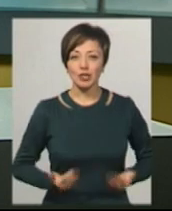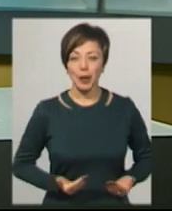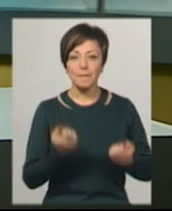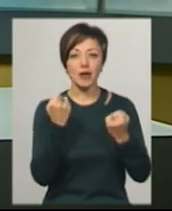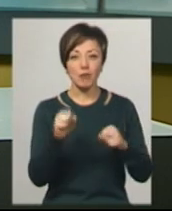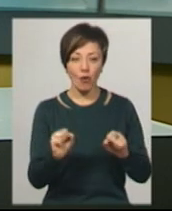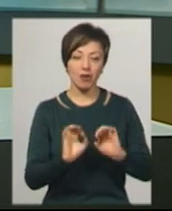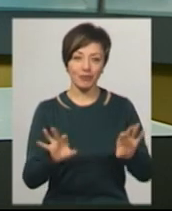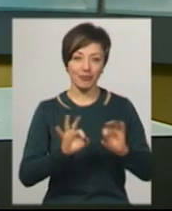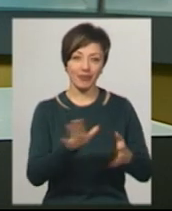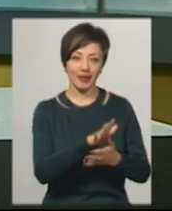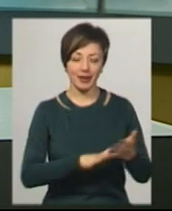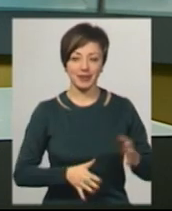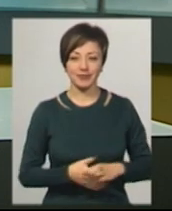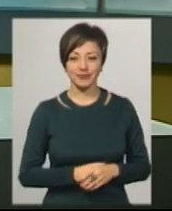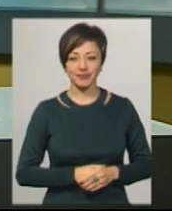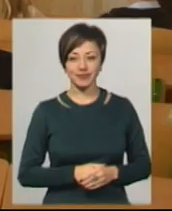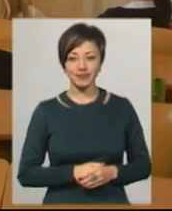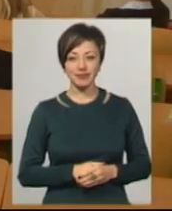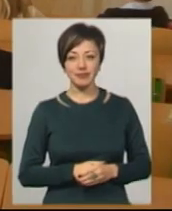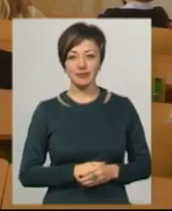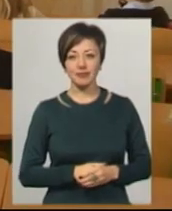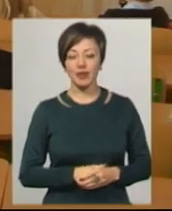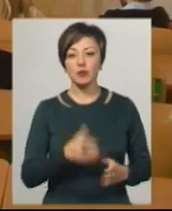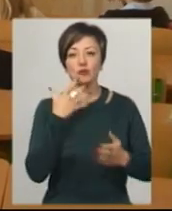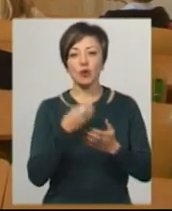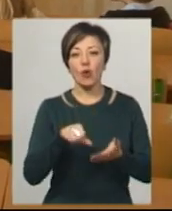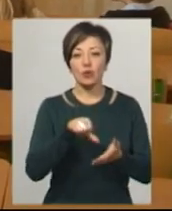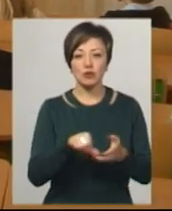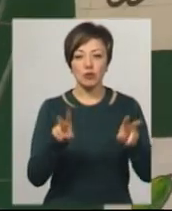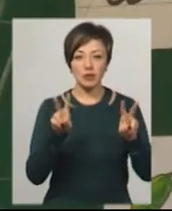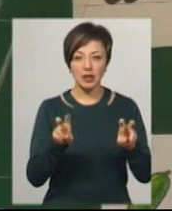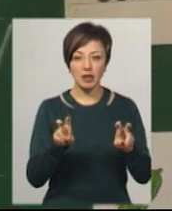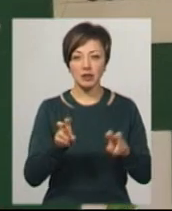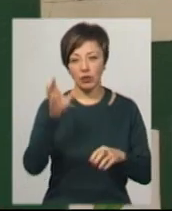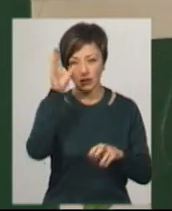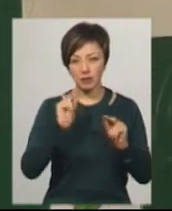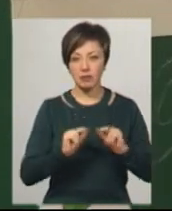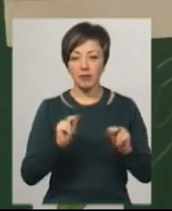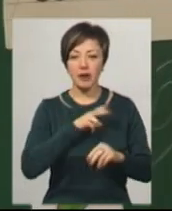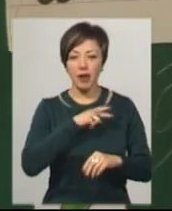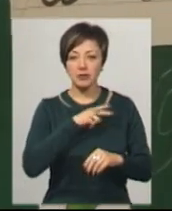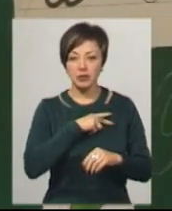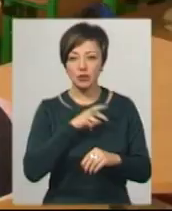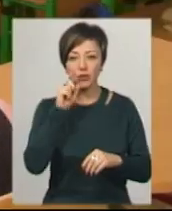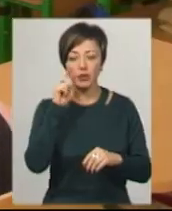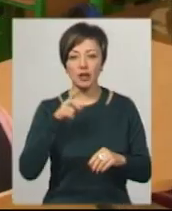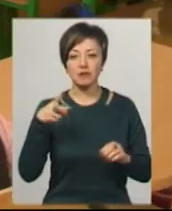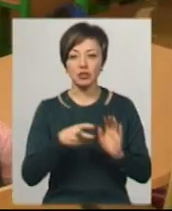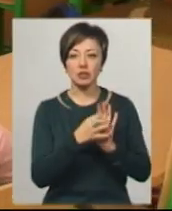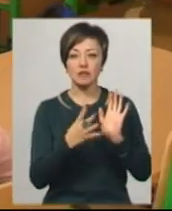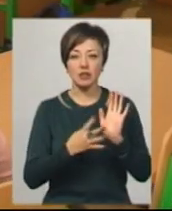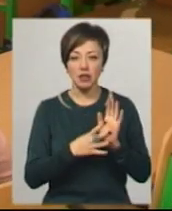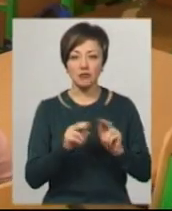перемога, у сюжеті Лесі Боровець. Про свою участь у номінації освітянської премії Global Teacher Prize Ukraine 2019